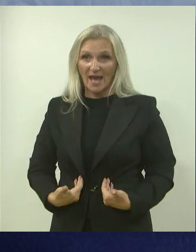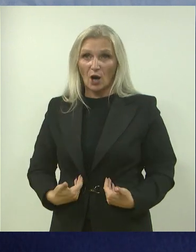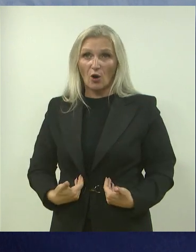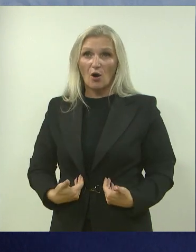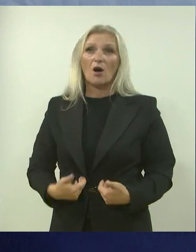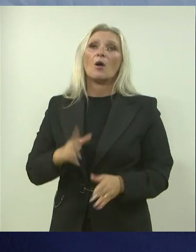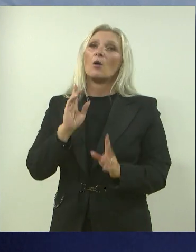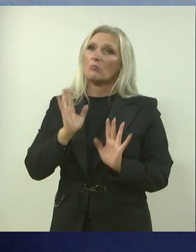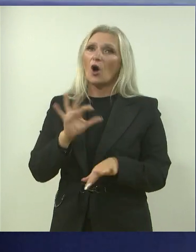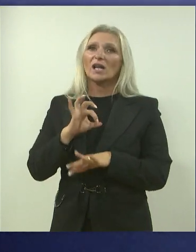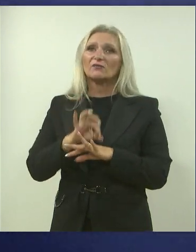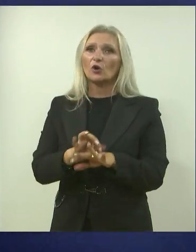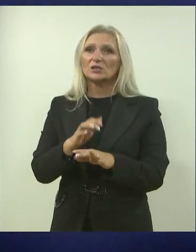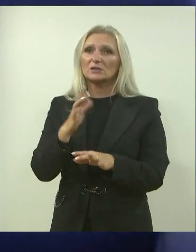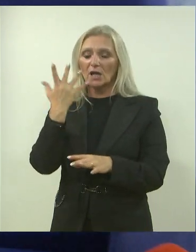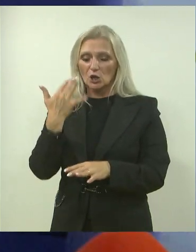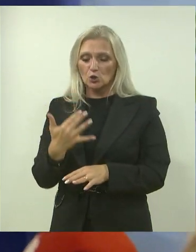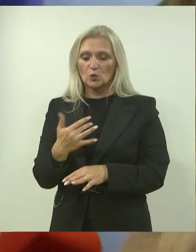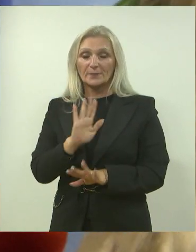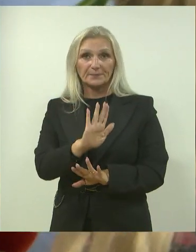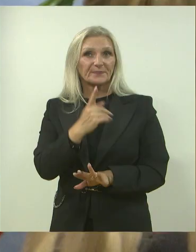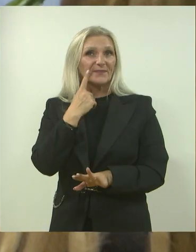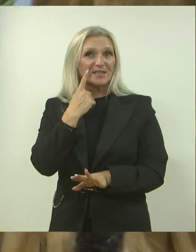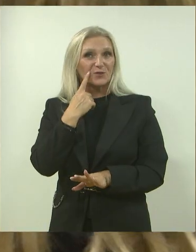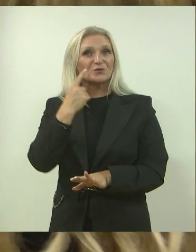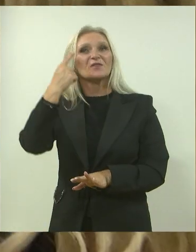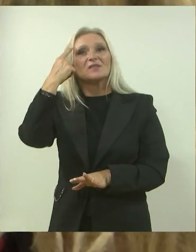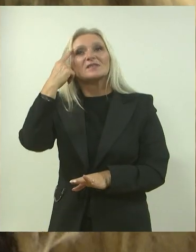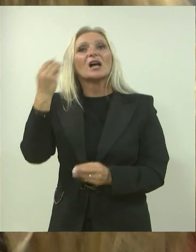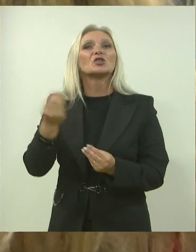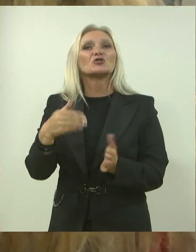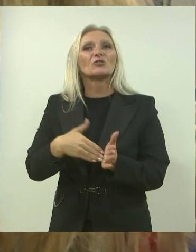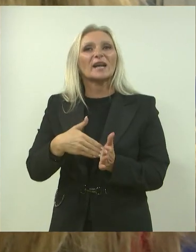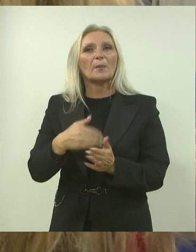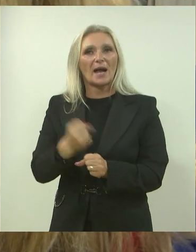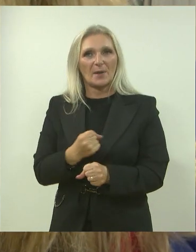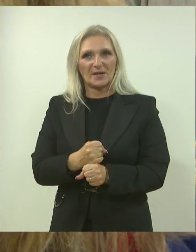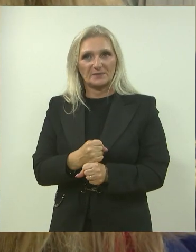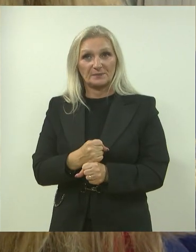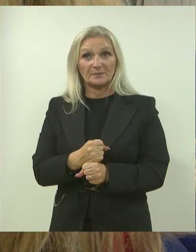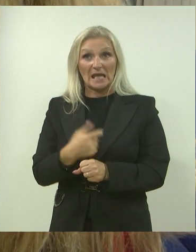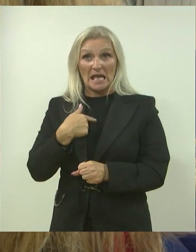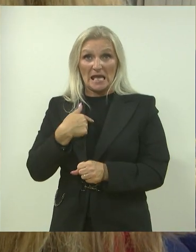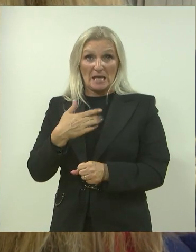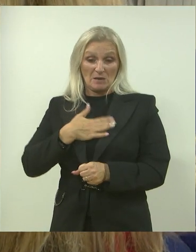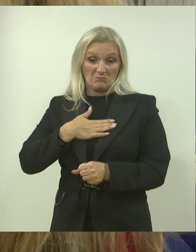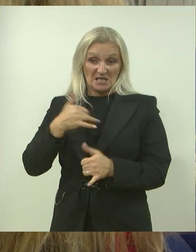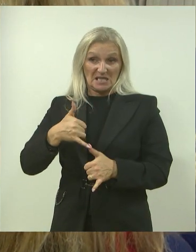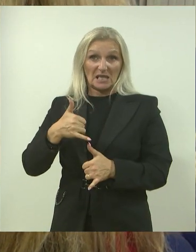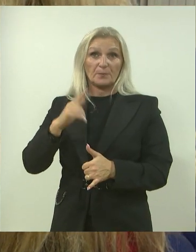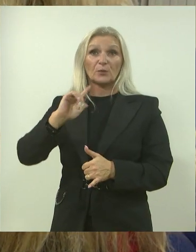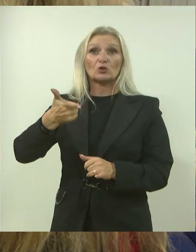molete, boje tračuna o tom. Ponukani iskustvom, da znate kaj treba napraviti. Pa, gledajte, evo sad mene očekuje drugog, osmog klin.